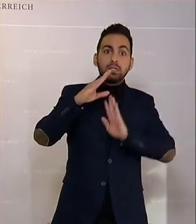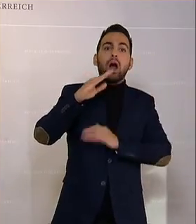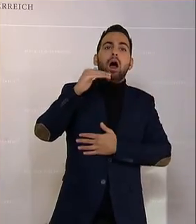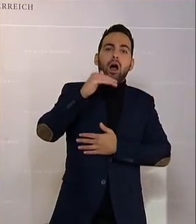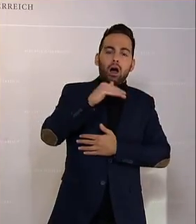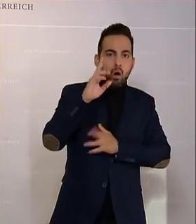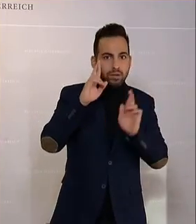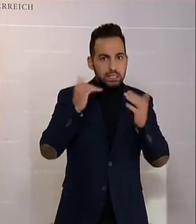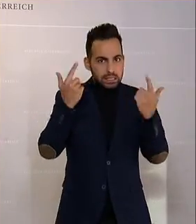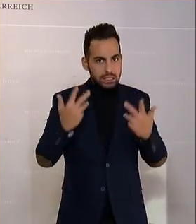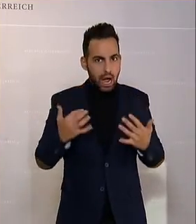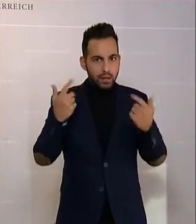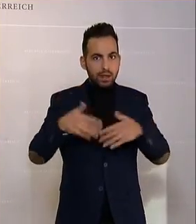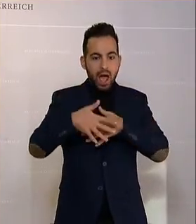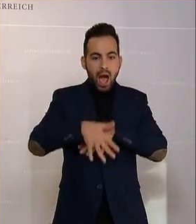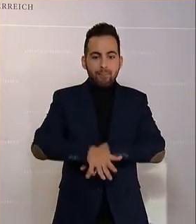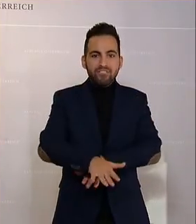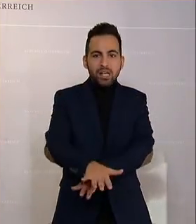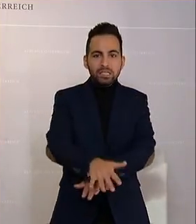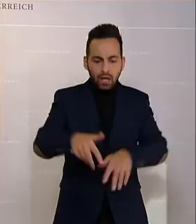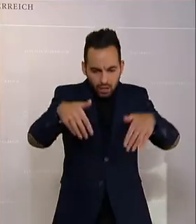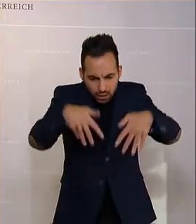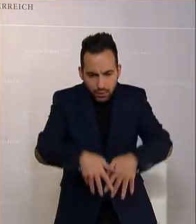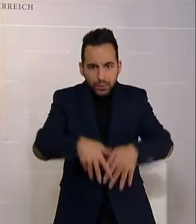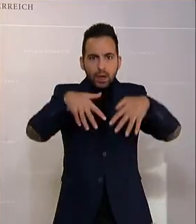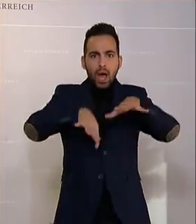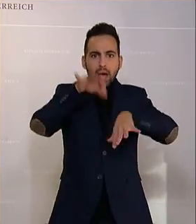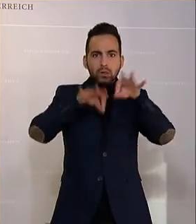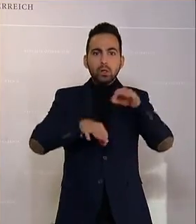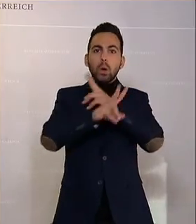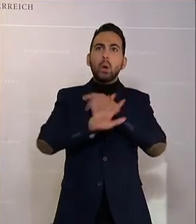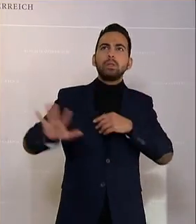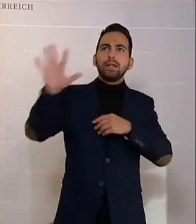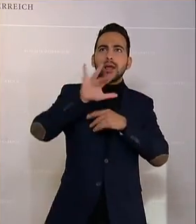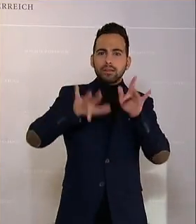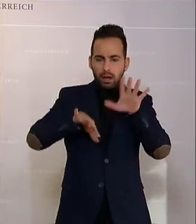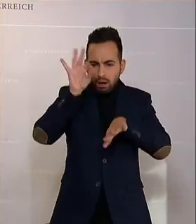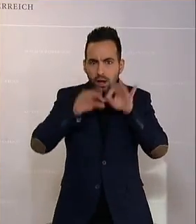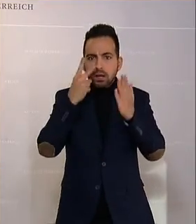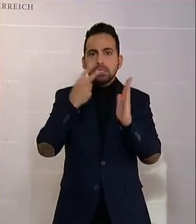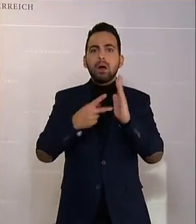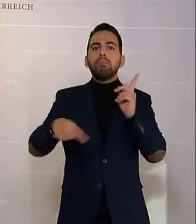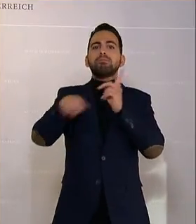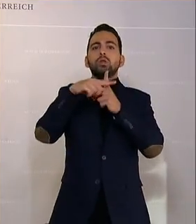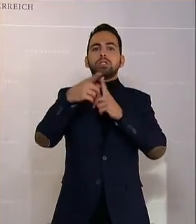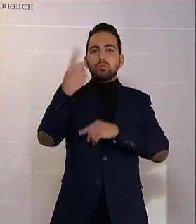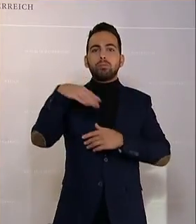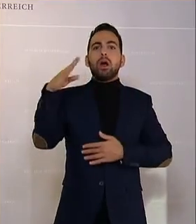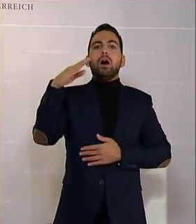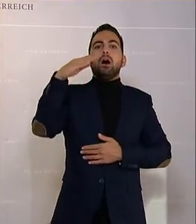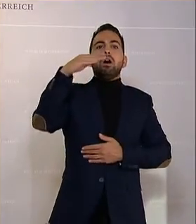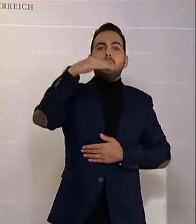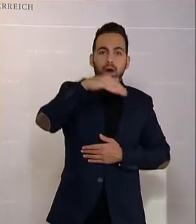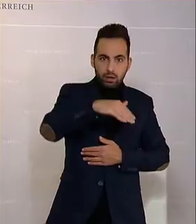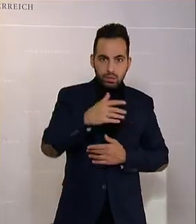Zahlen aus der Abwasseranalyse, was die Gesamtvirusbelastung in Österreich belangt, schon erste positive Tendenzen aufzeigen. Ich kann nur an